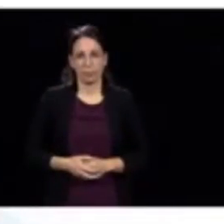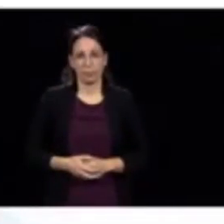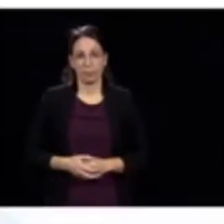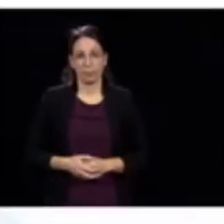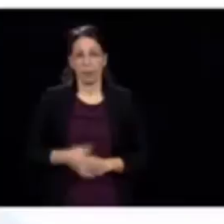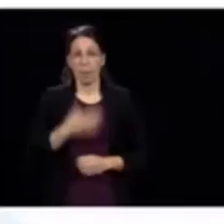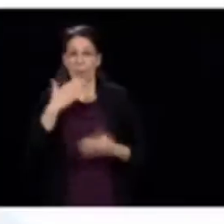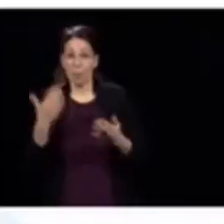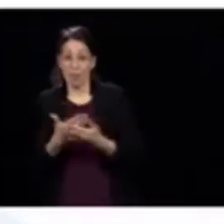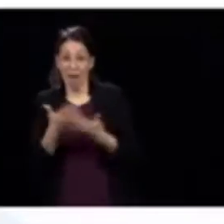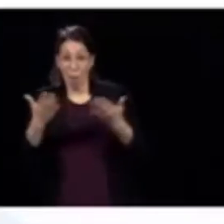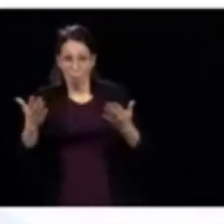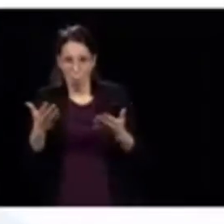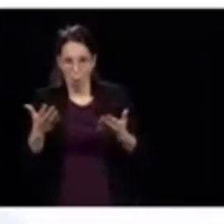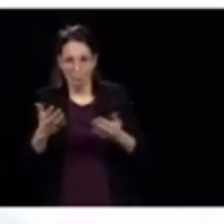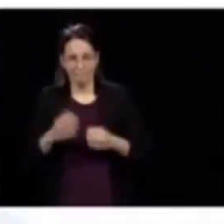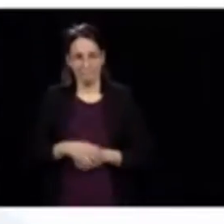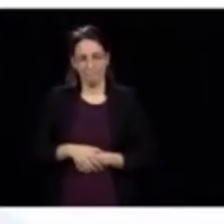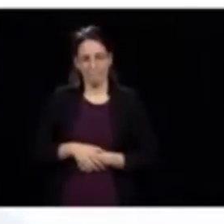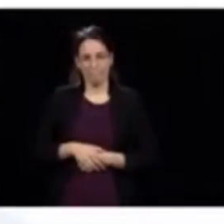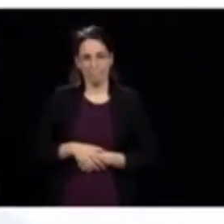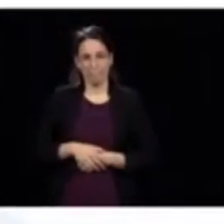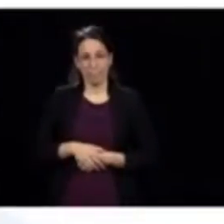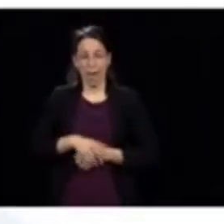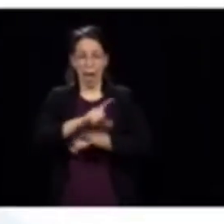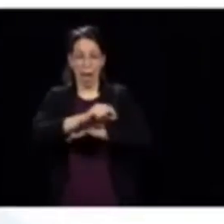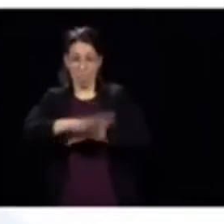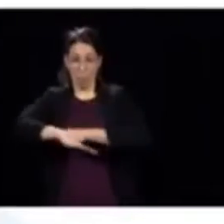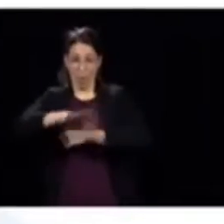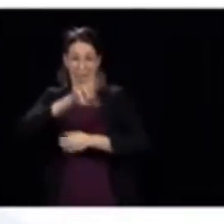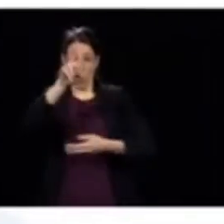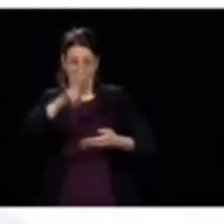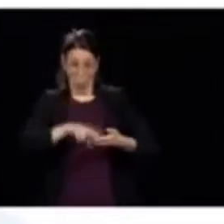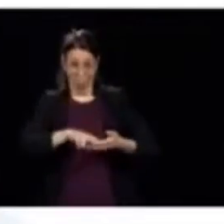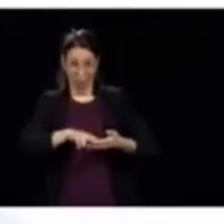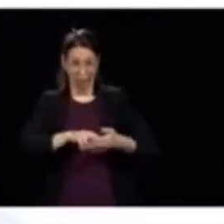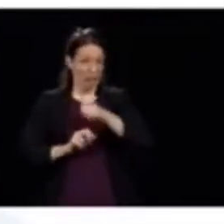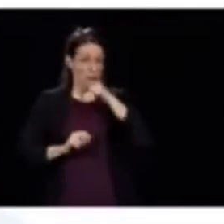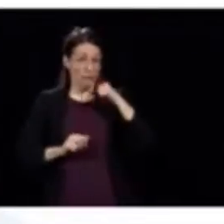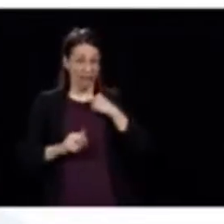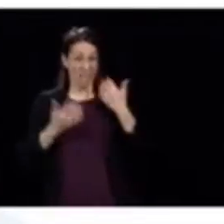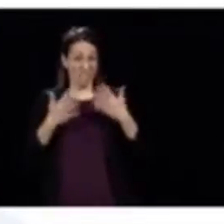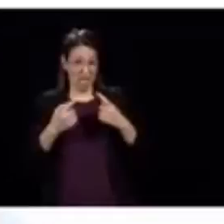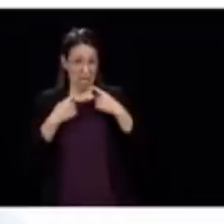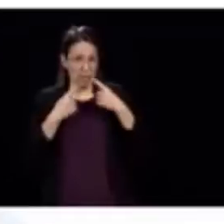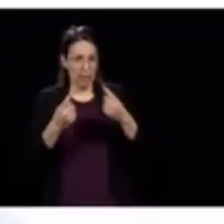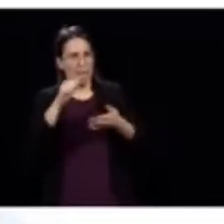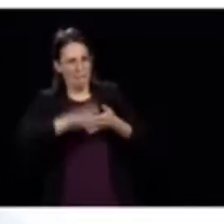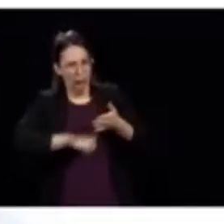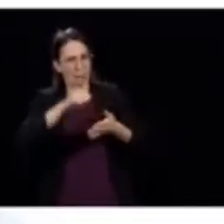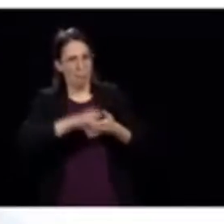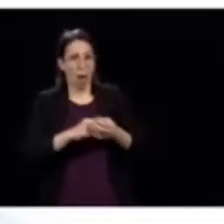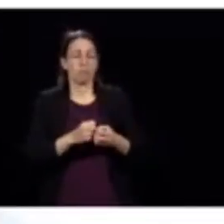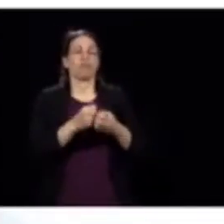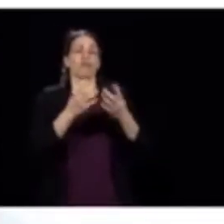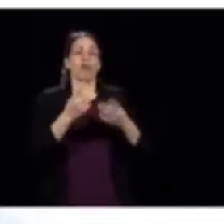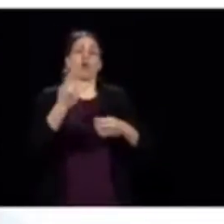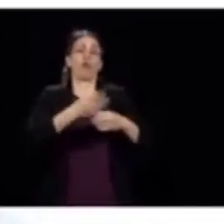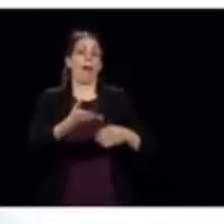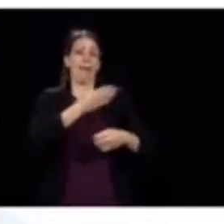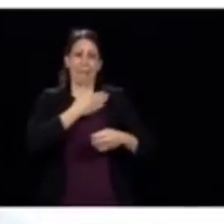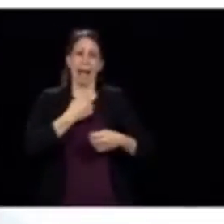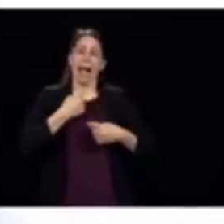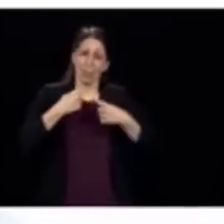Bonne nouvelle, sur les 2000 employés qu'on manquait, là, je vous disais hier, puis depuis quelques jours qu'il nous manquait